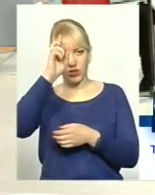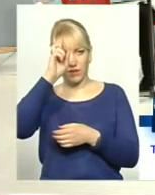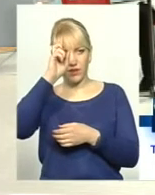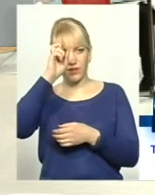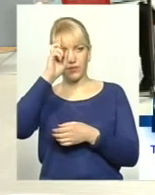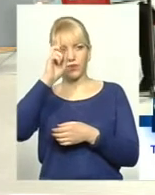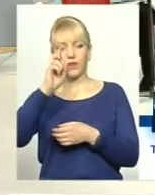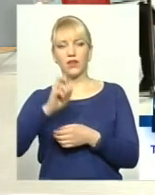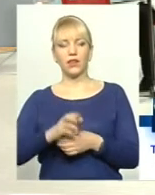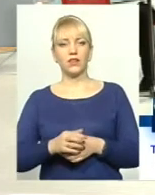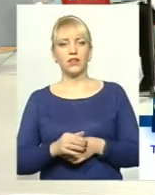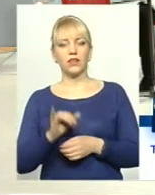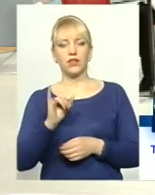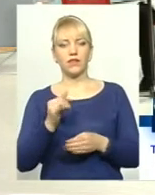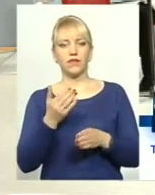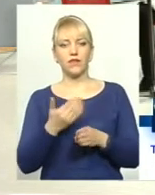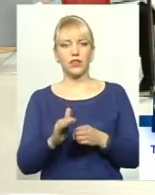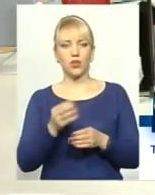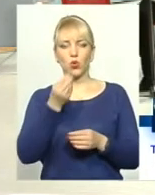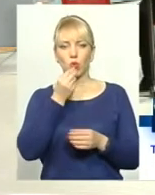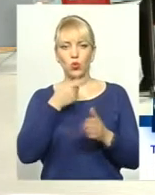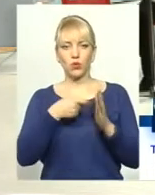виділення кормів.